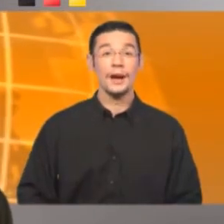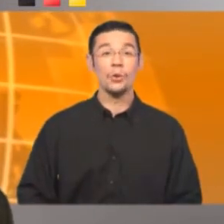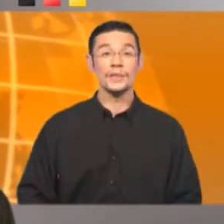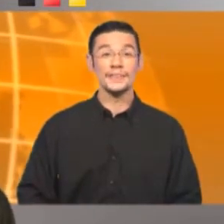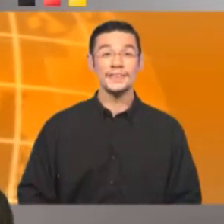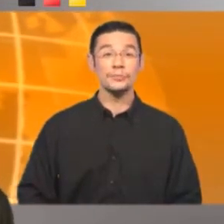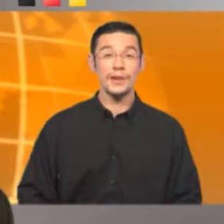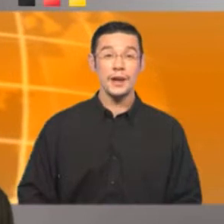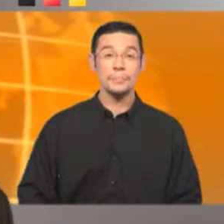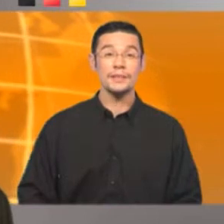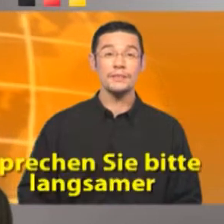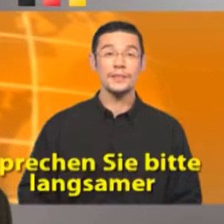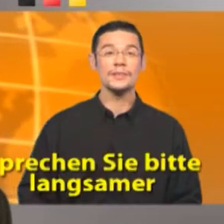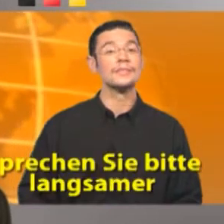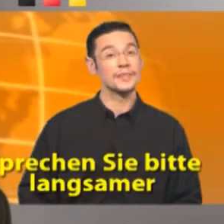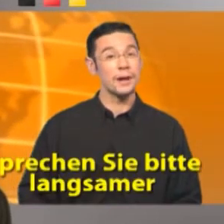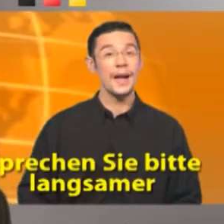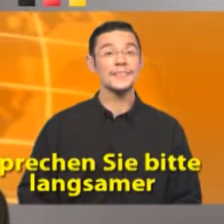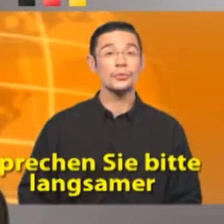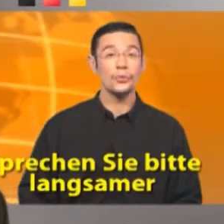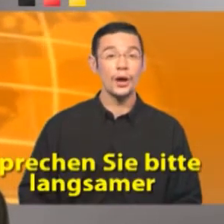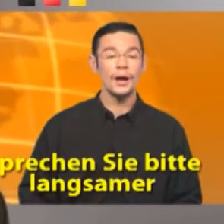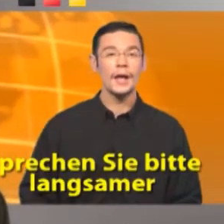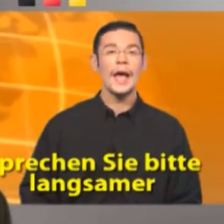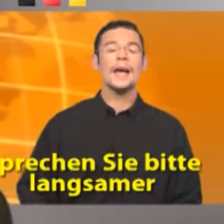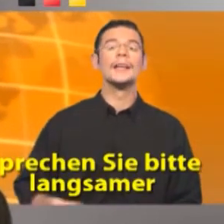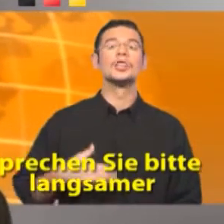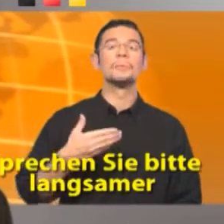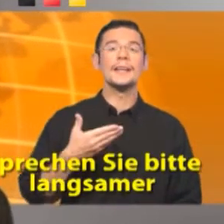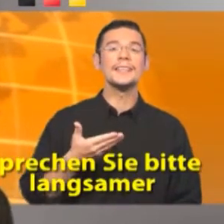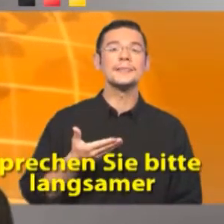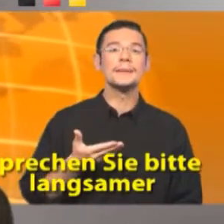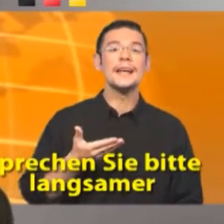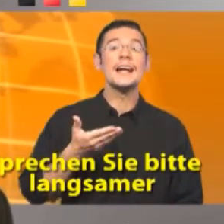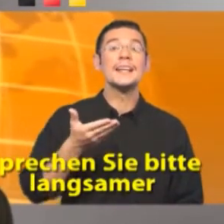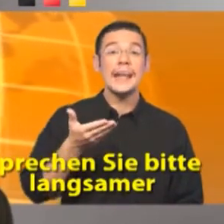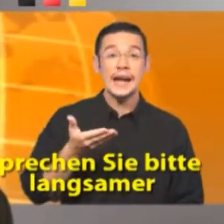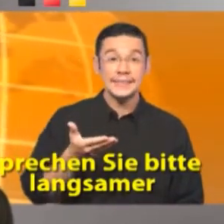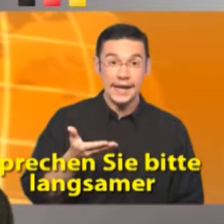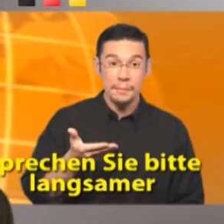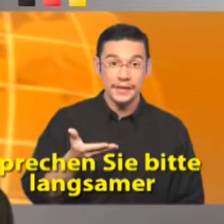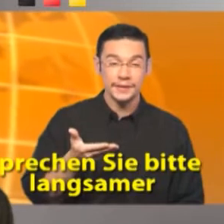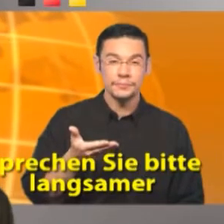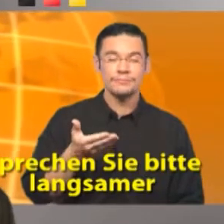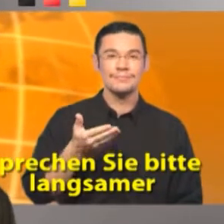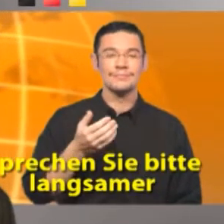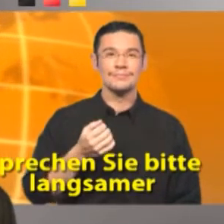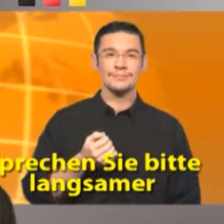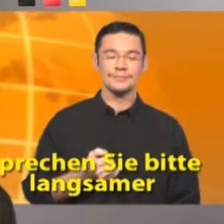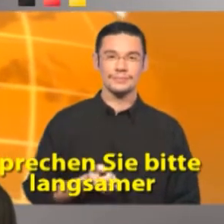Auch in diesem Fall bitten wir, wie bereits zuvor Sprechen Sie bitte langsamer